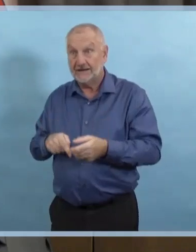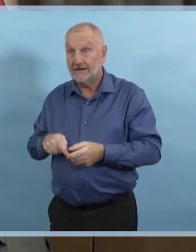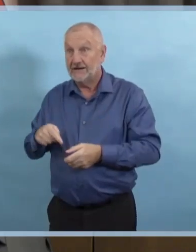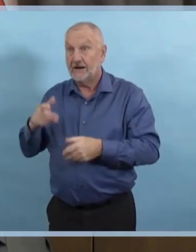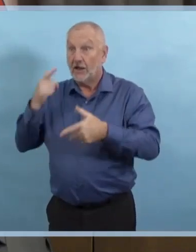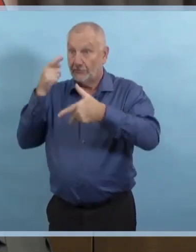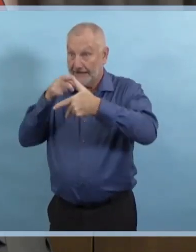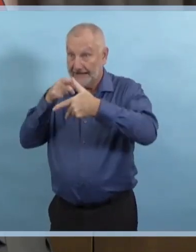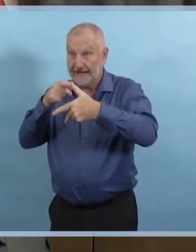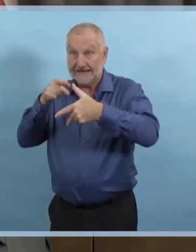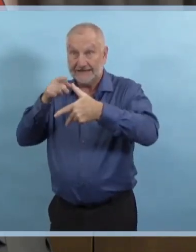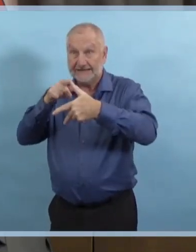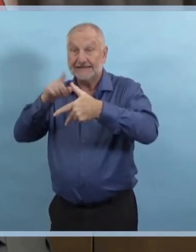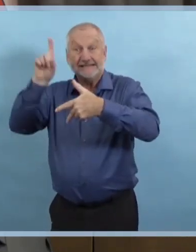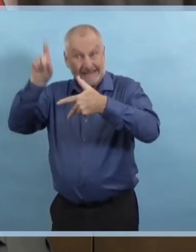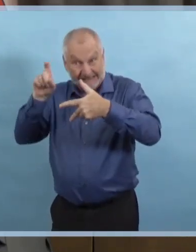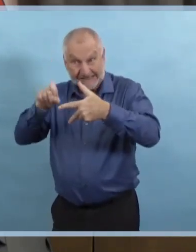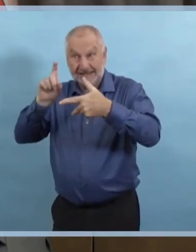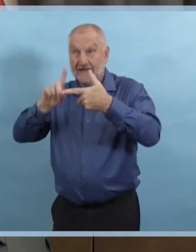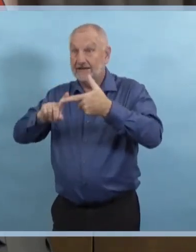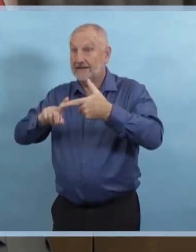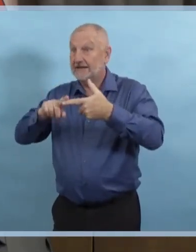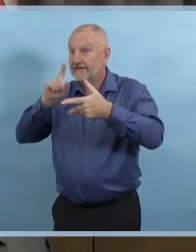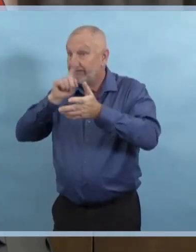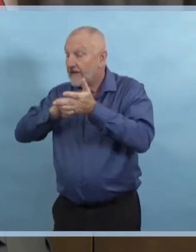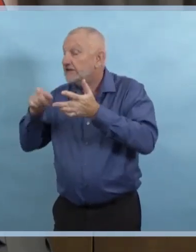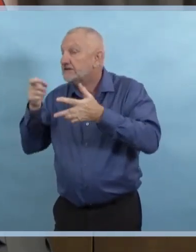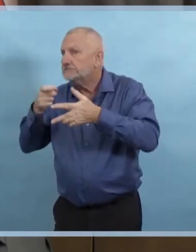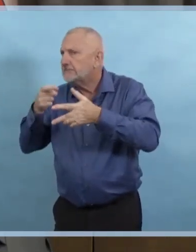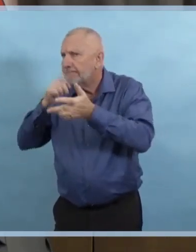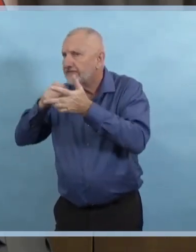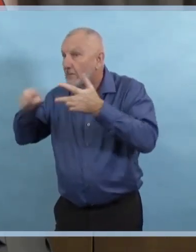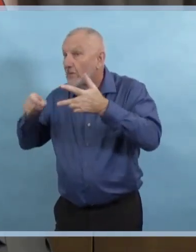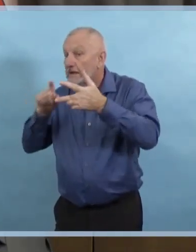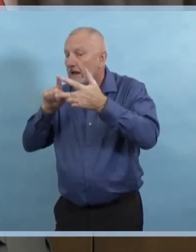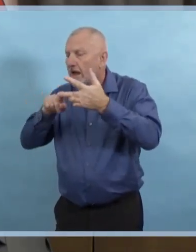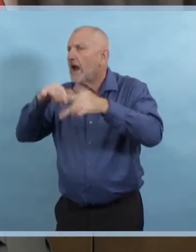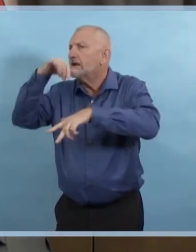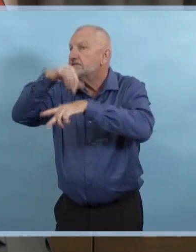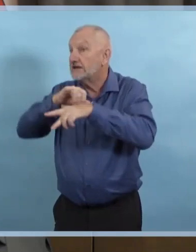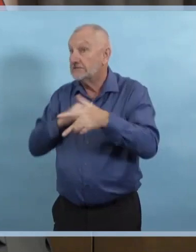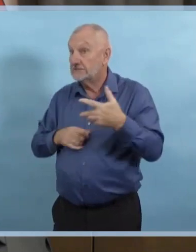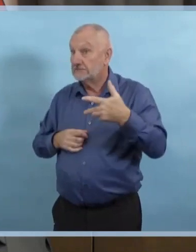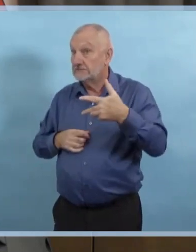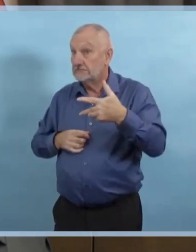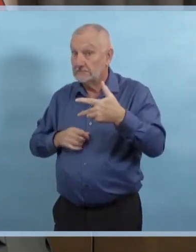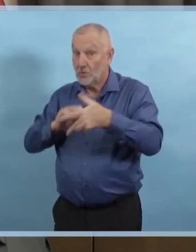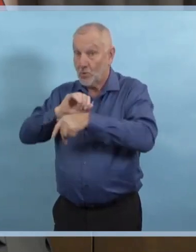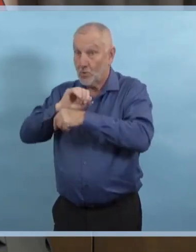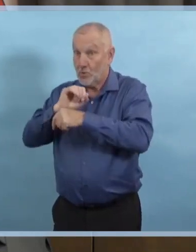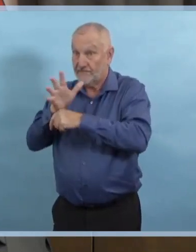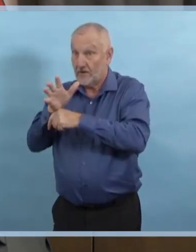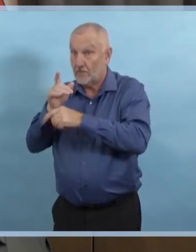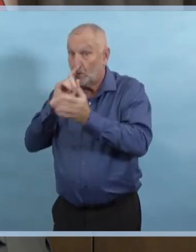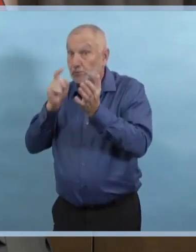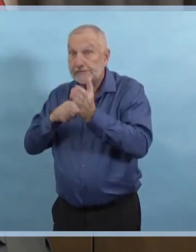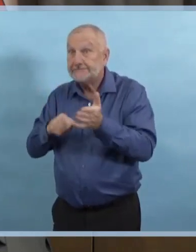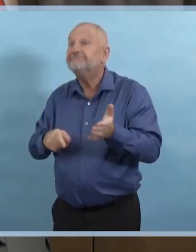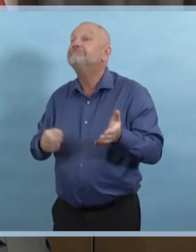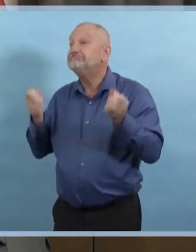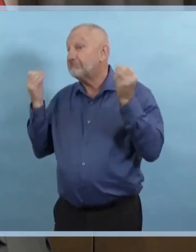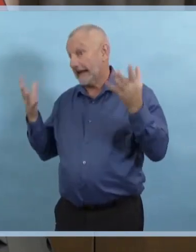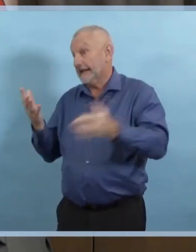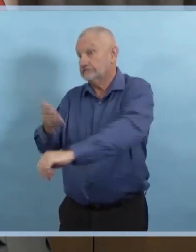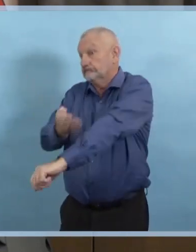concerne le dépistage, nous avons vu un certain nombre d'améliorations dans les semaines dernières avec l'ouverture de nouvelles cliniques